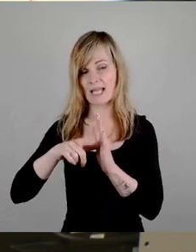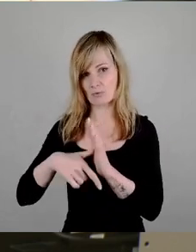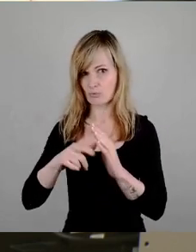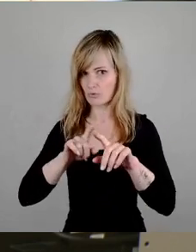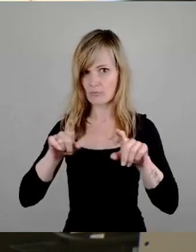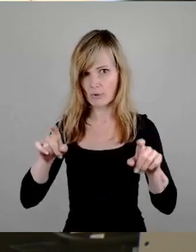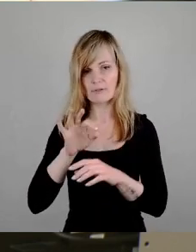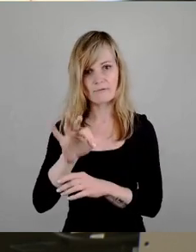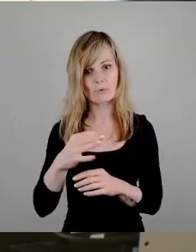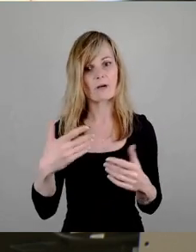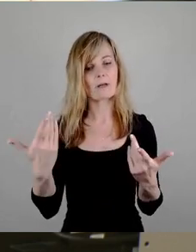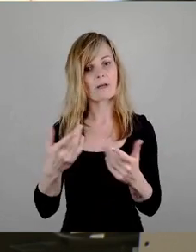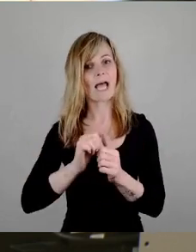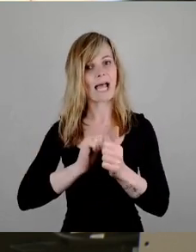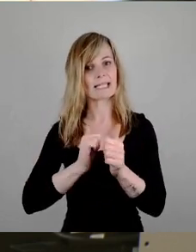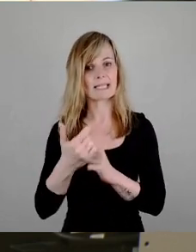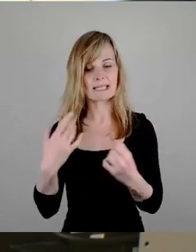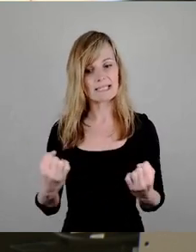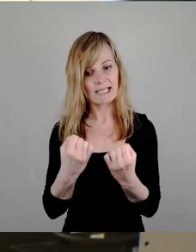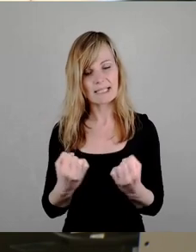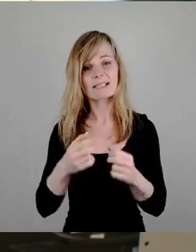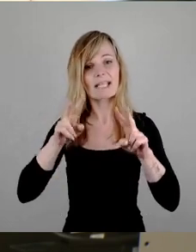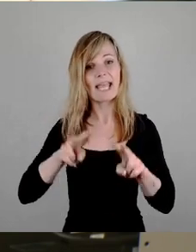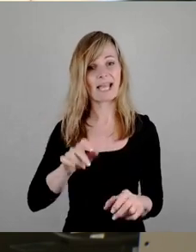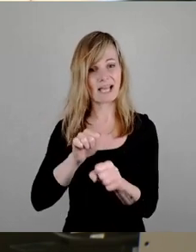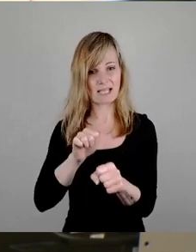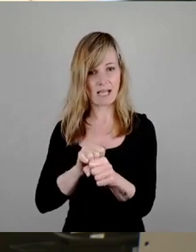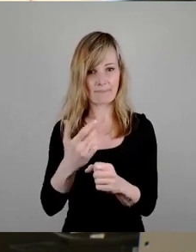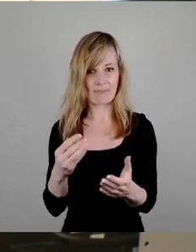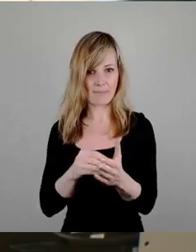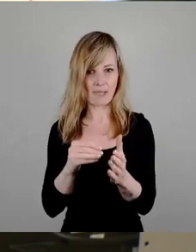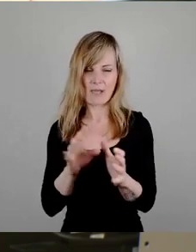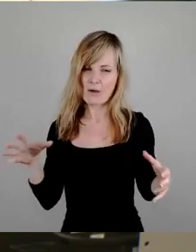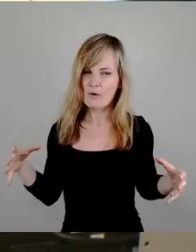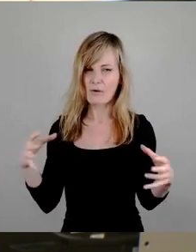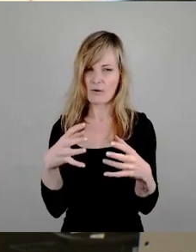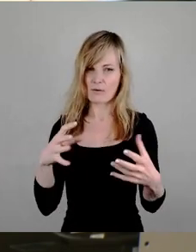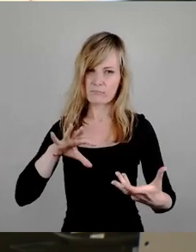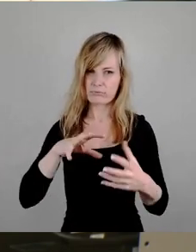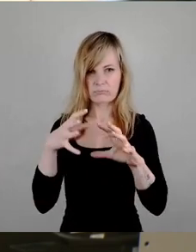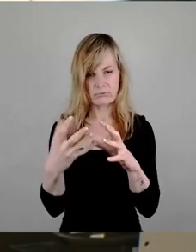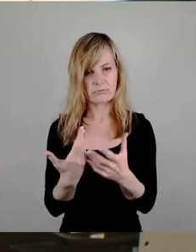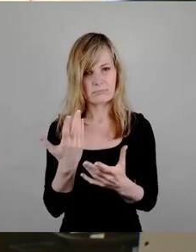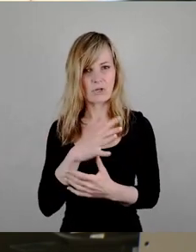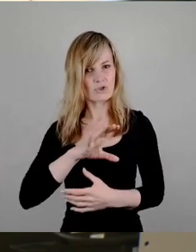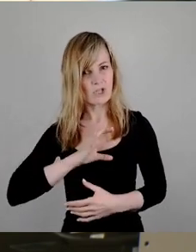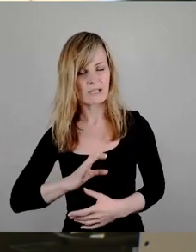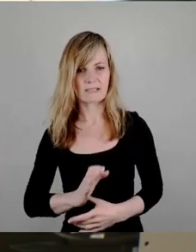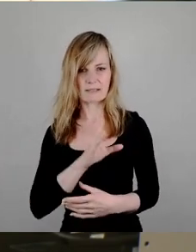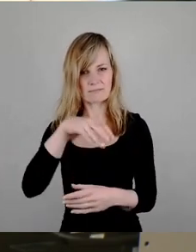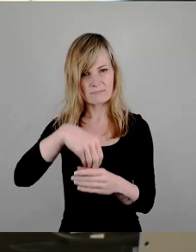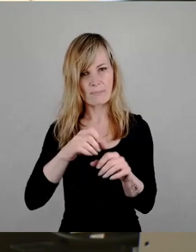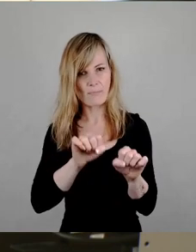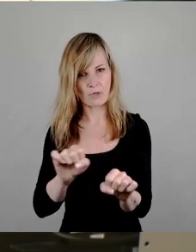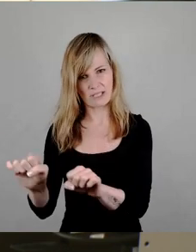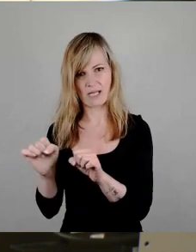ehrenamtlich dabei zu sein Kurz, wir haben ein ganz tolles Konglomerat an Chancen und Potenzialen Auf